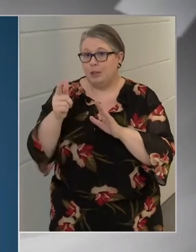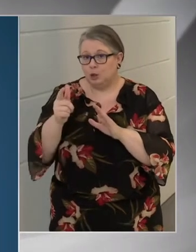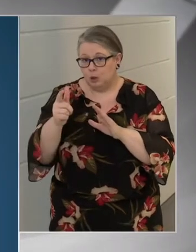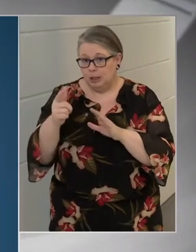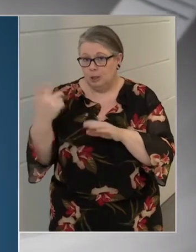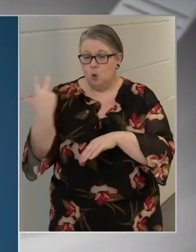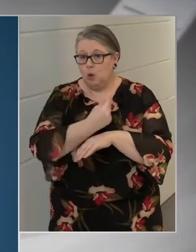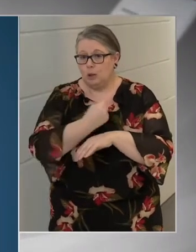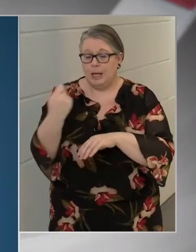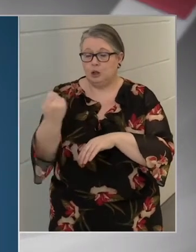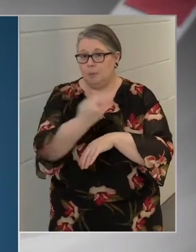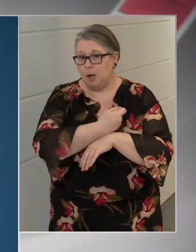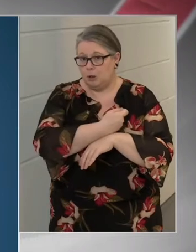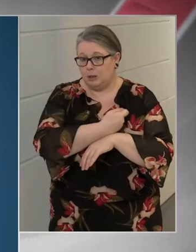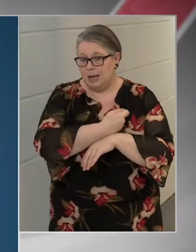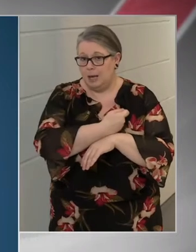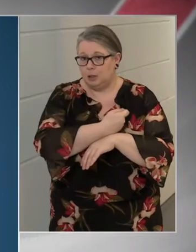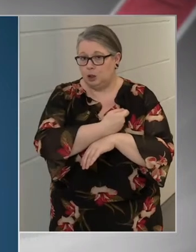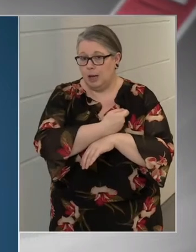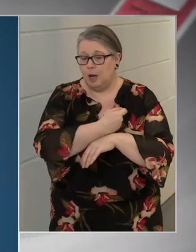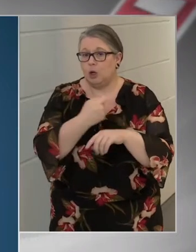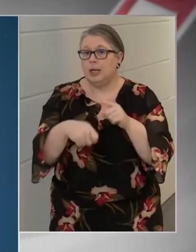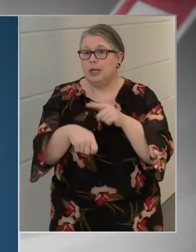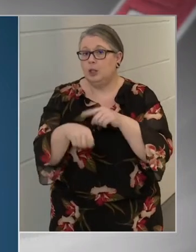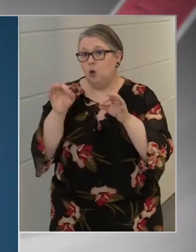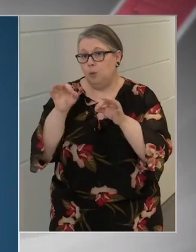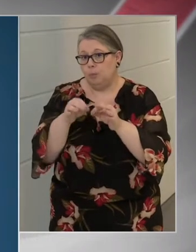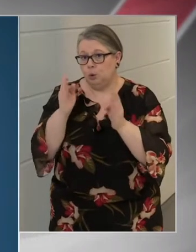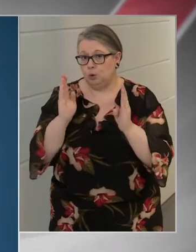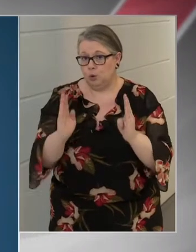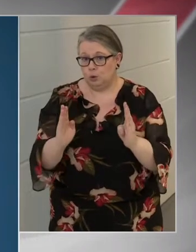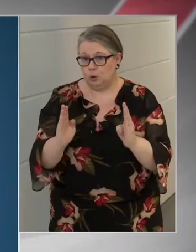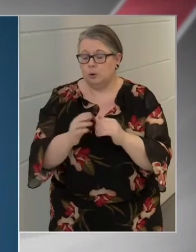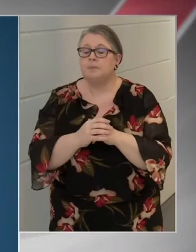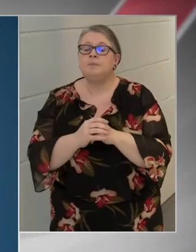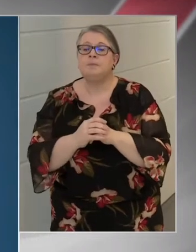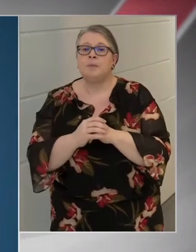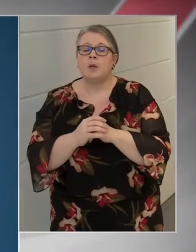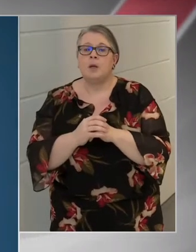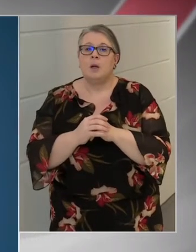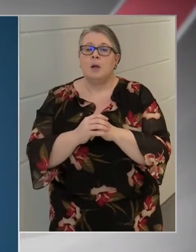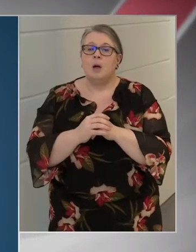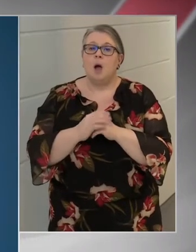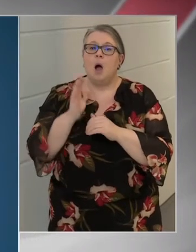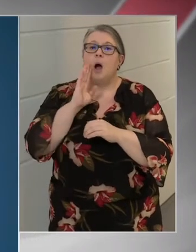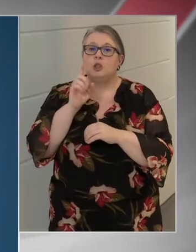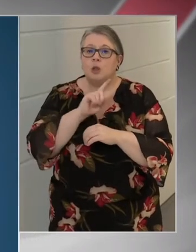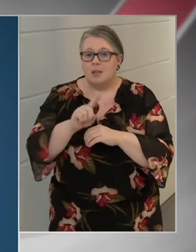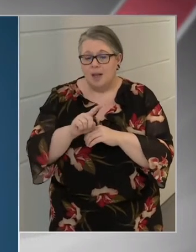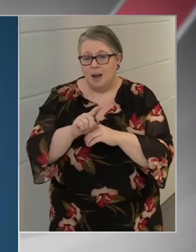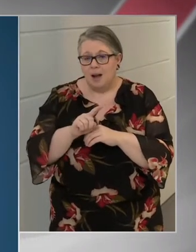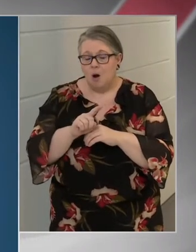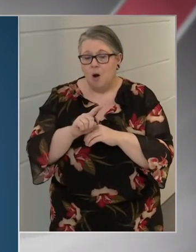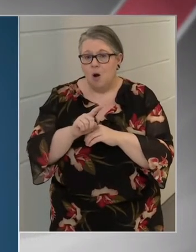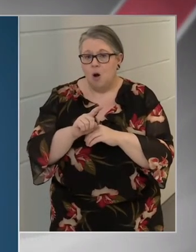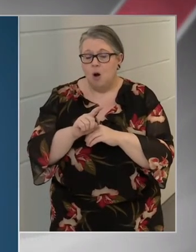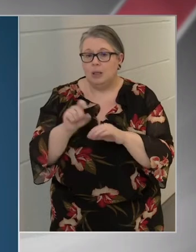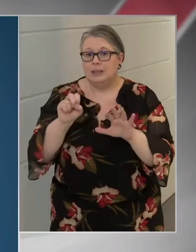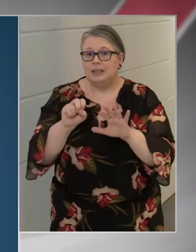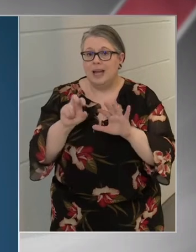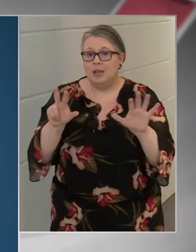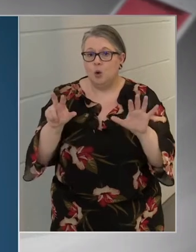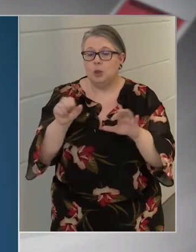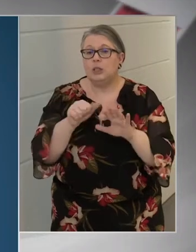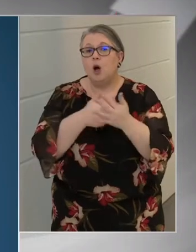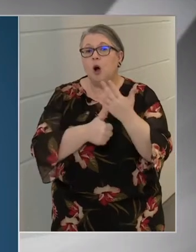oltás beadásának az időpontját. Az AstraZeneca-val a 18